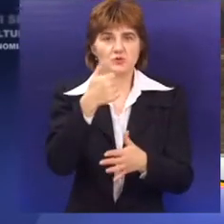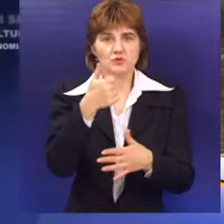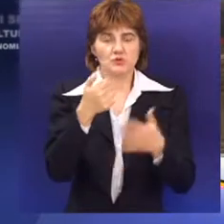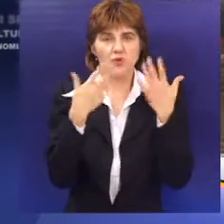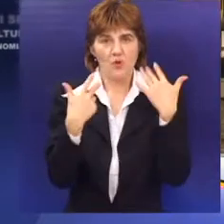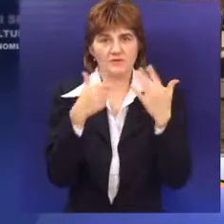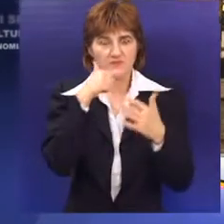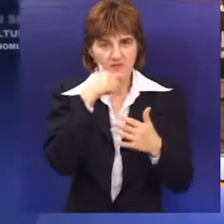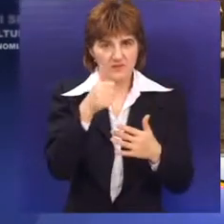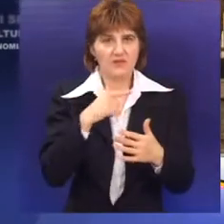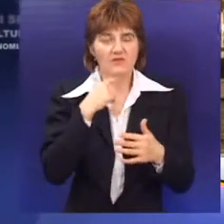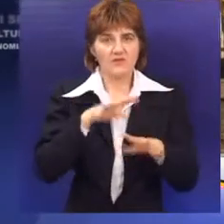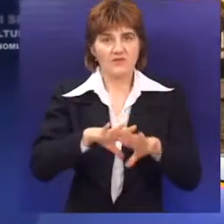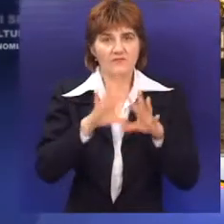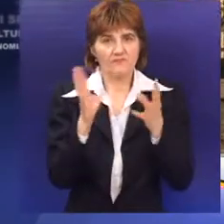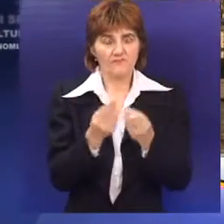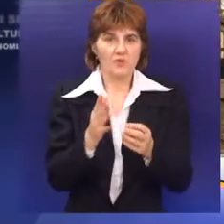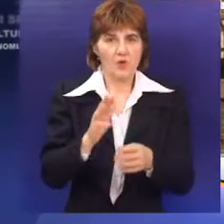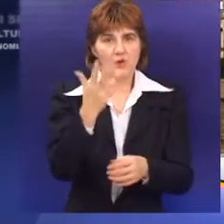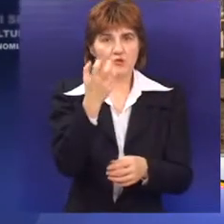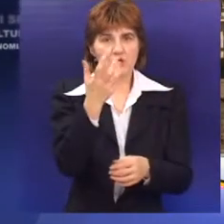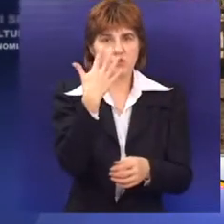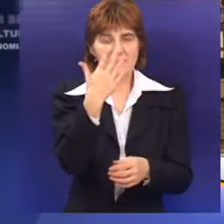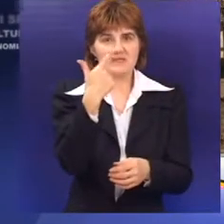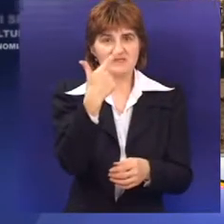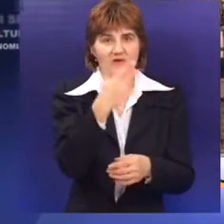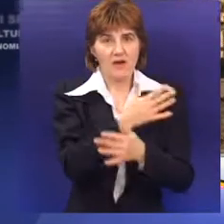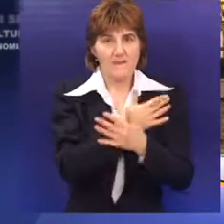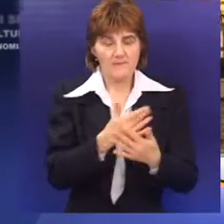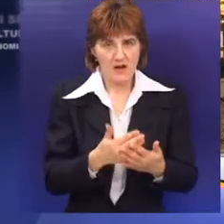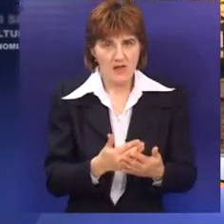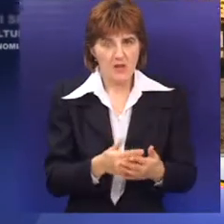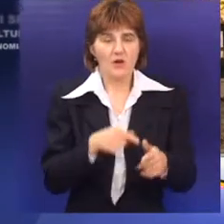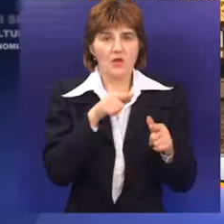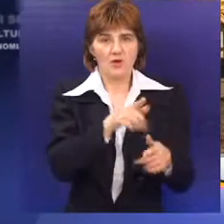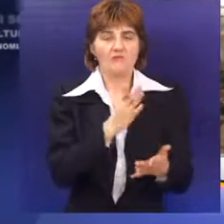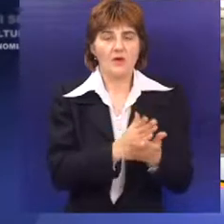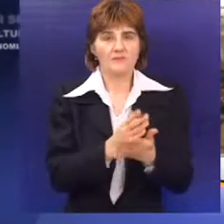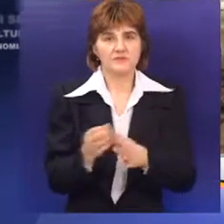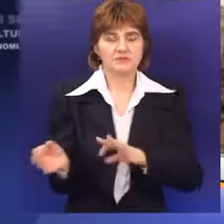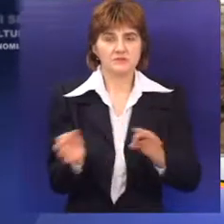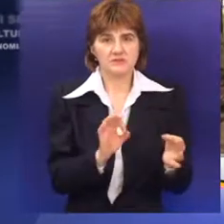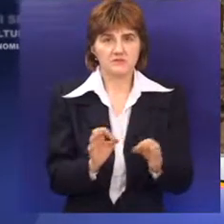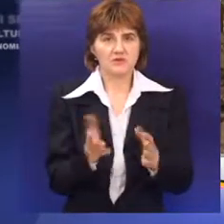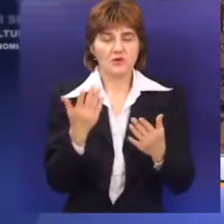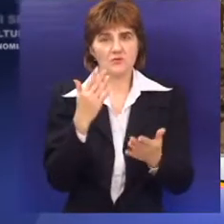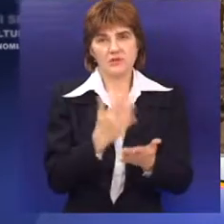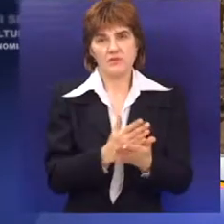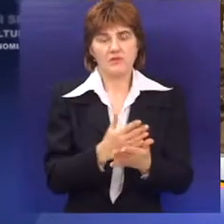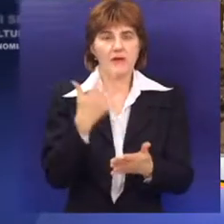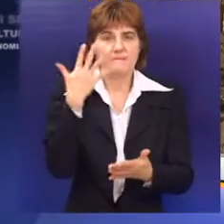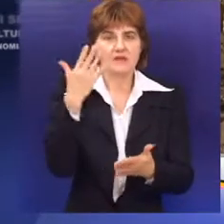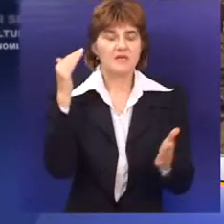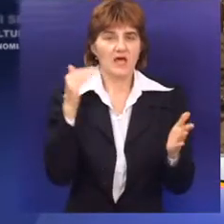nešto više od 452 miliona dinara bez PDV-a, u ovom naselju izgrade objekat ukupne površine od skoro